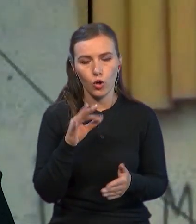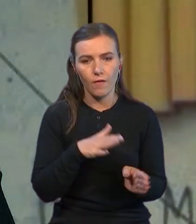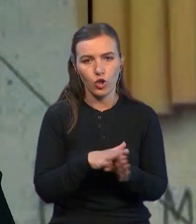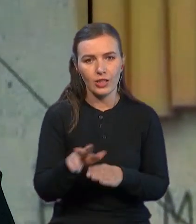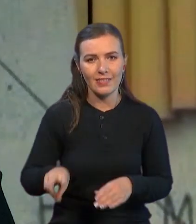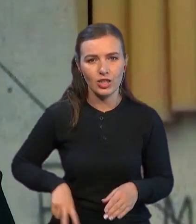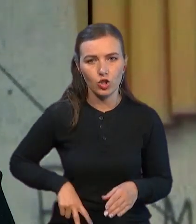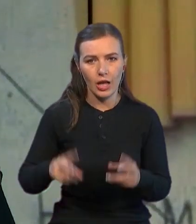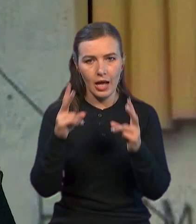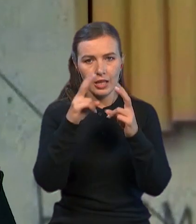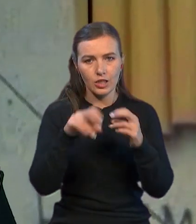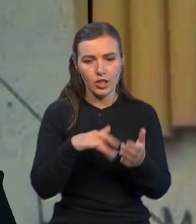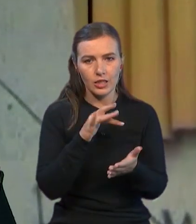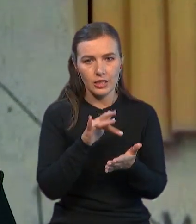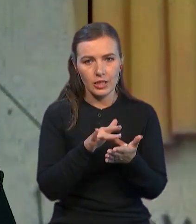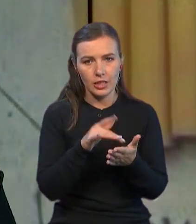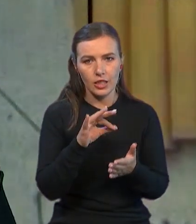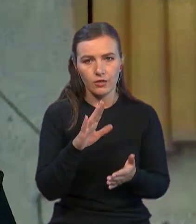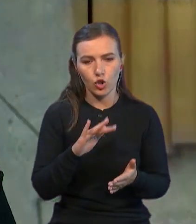директорка аналітичного центру «Європа без бар'єрів».